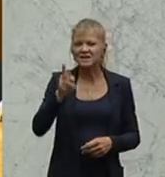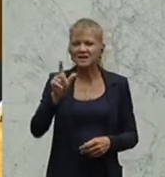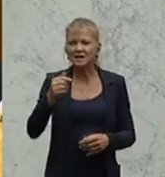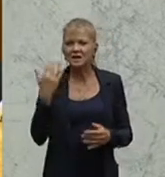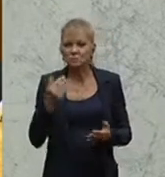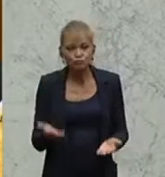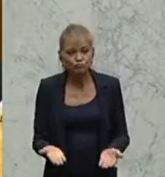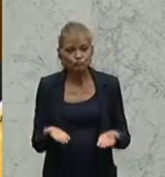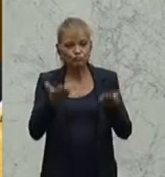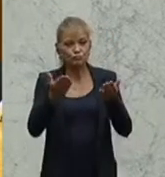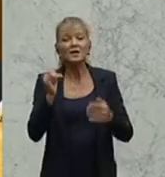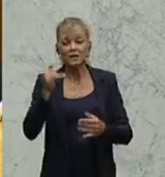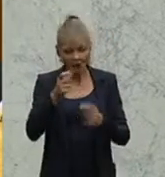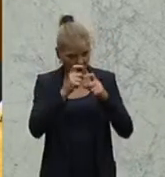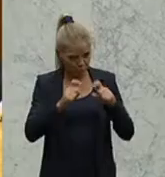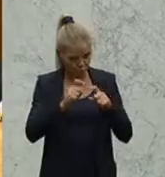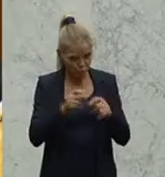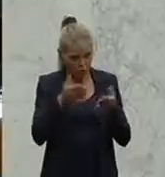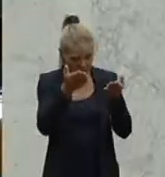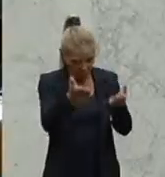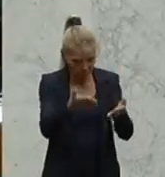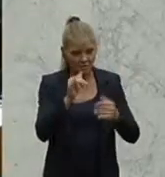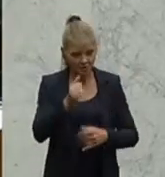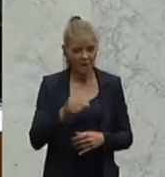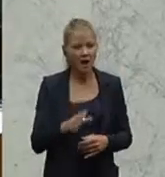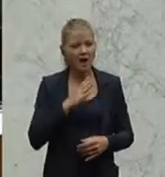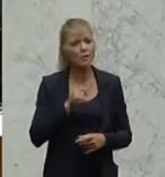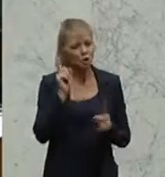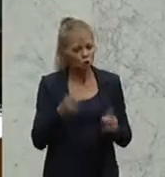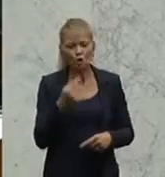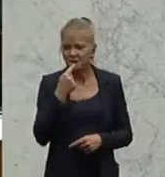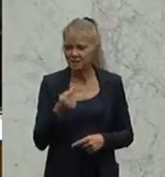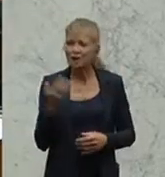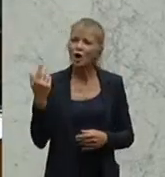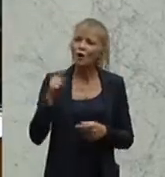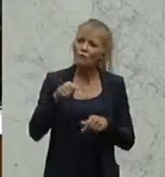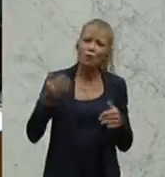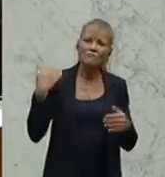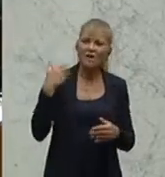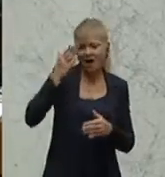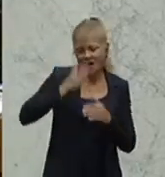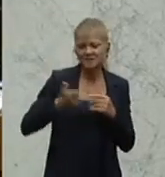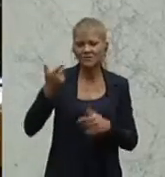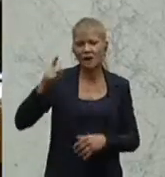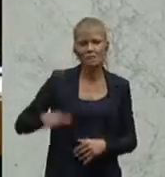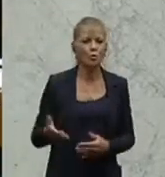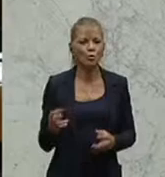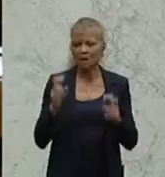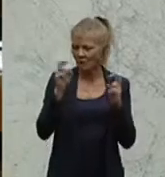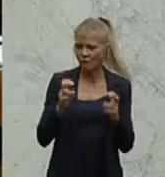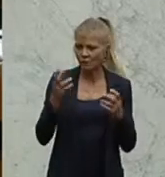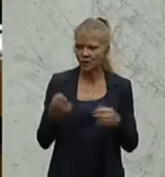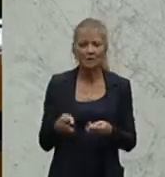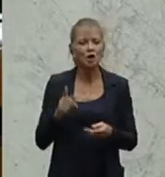uns sagen, wo er sich die letzten zwei Monate aufgehalten hat. Er soll uns sagen,